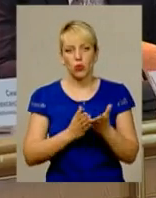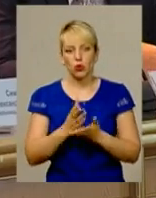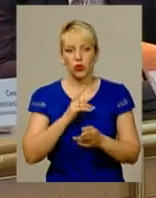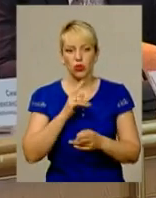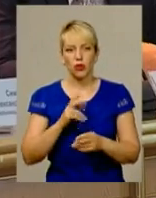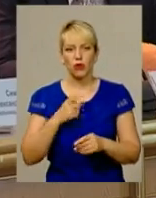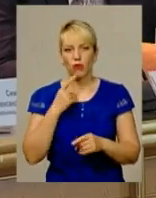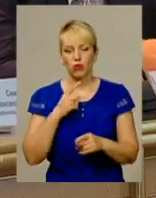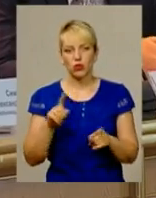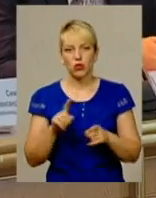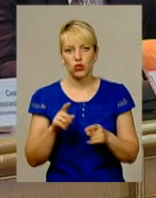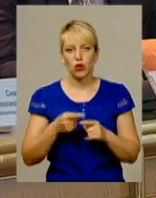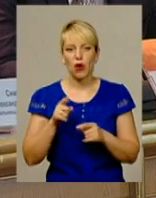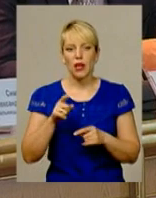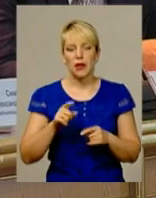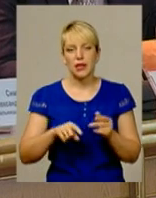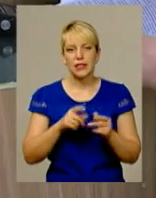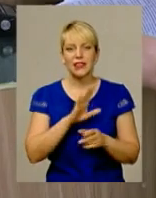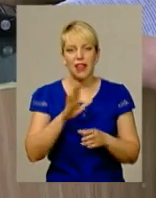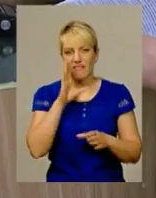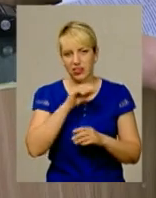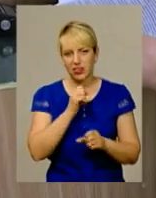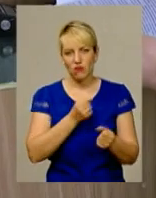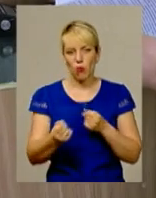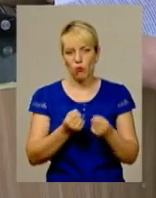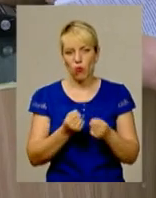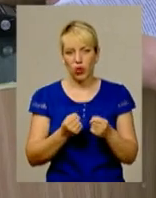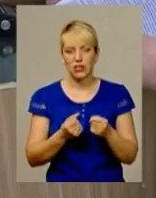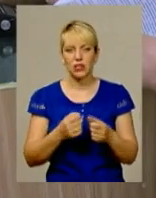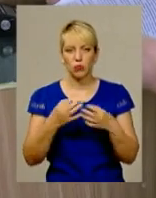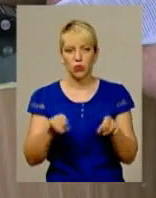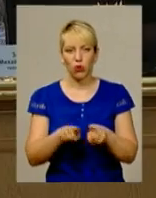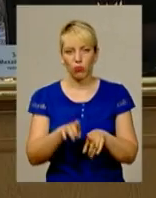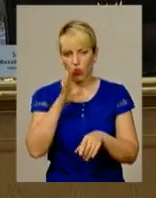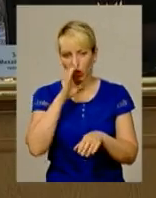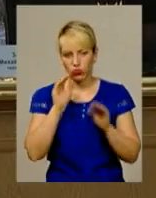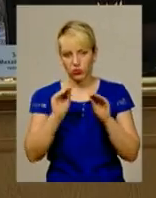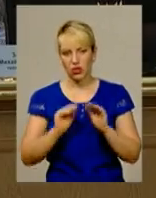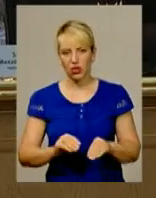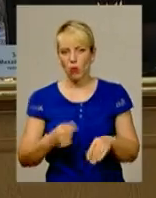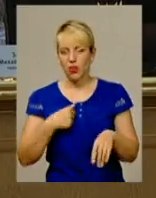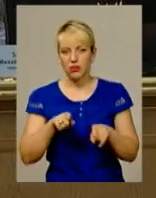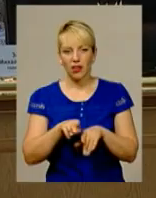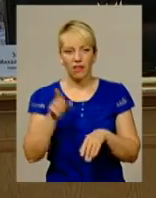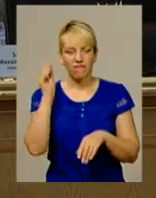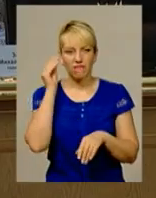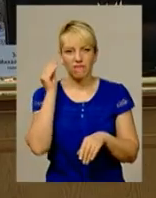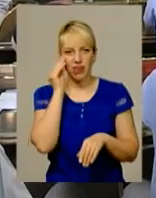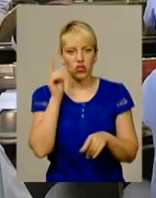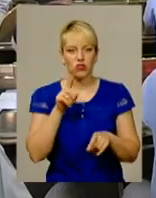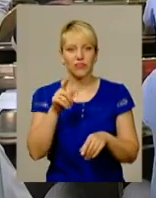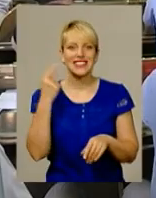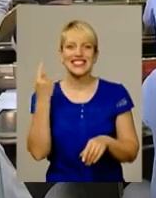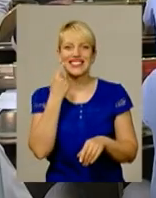праці. Мовляв, ті неефективно борються, допускаючи таку погану статистику. А медики вражені, що ви стісняєтесь працювати?